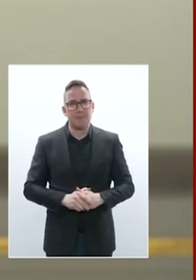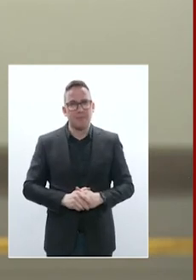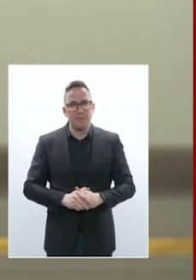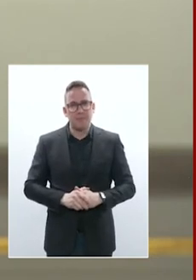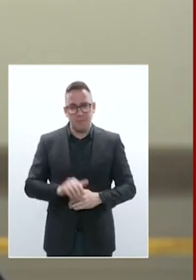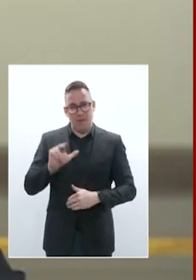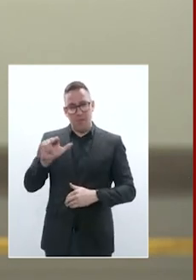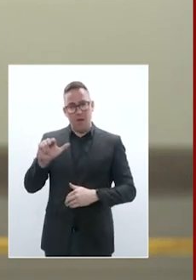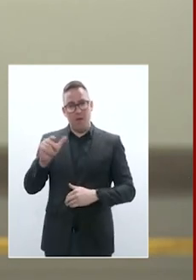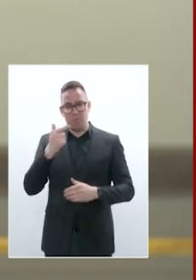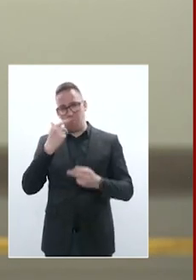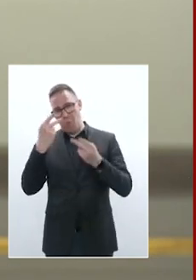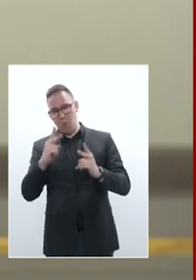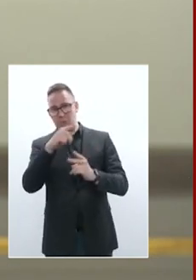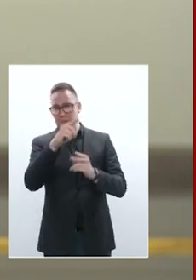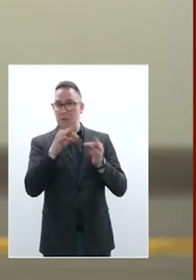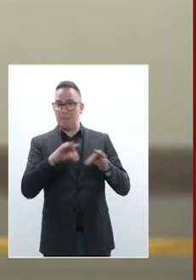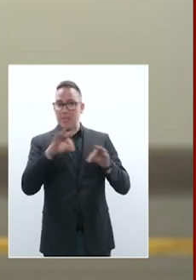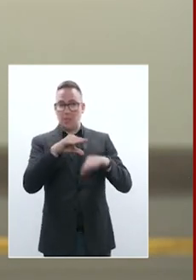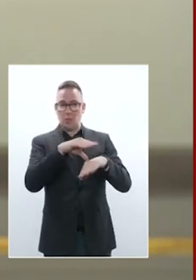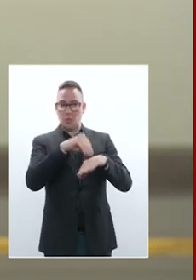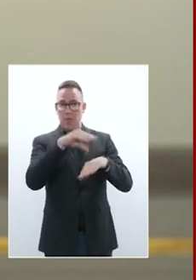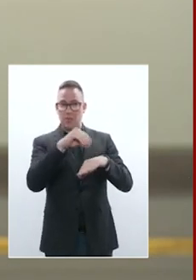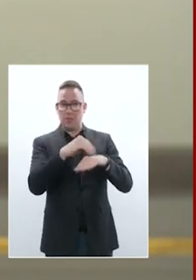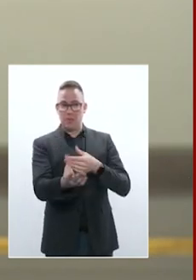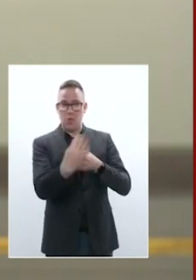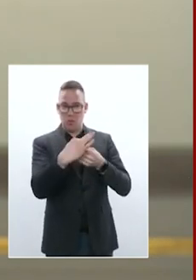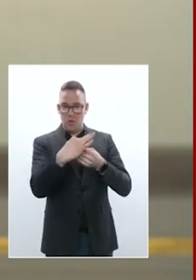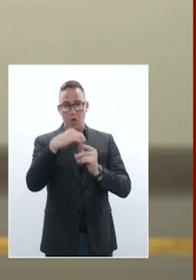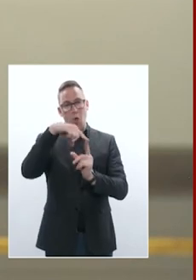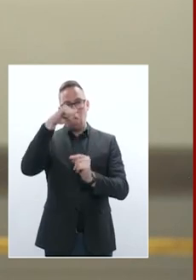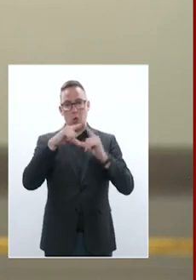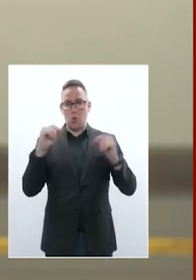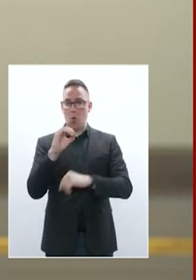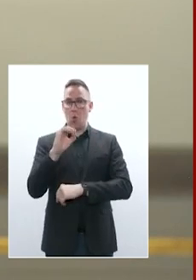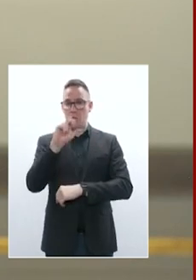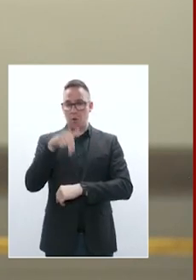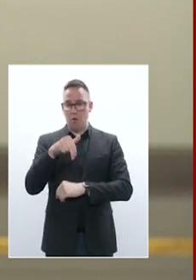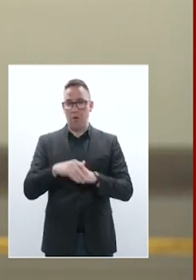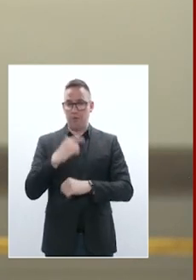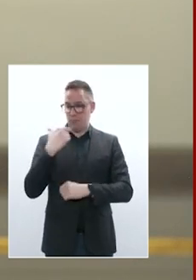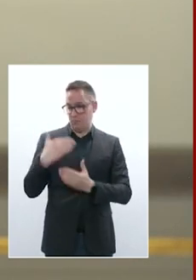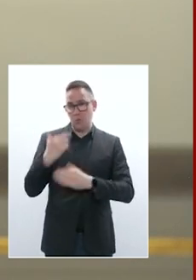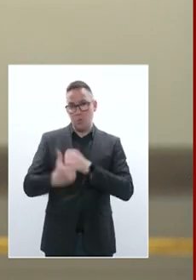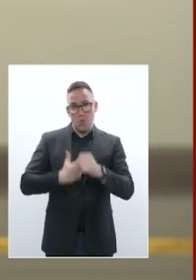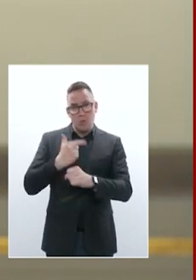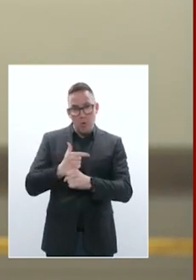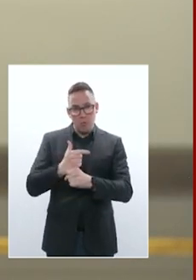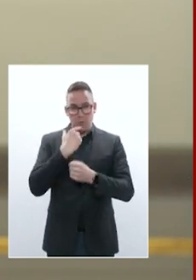En deux ans, la Suède et la Finlande auront donc rejoint notre organisation. Félicitations à votre pays.